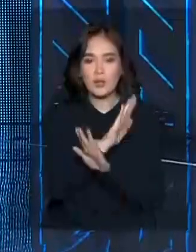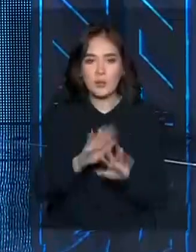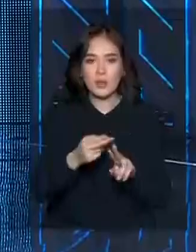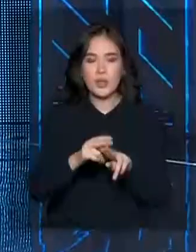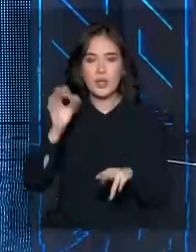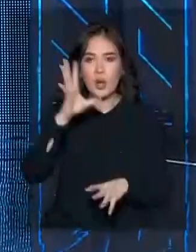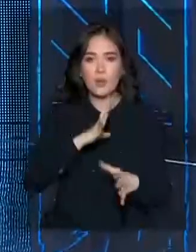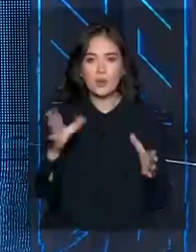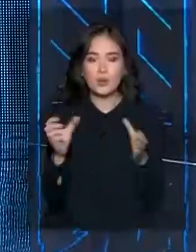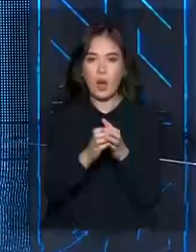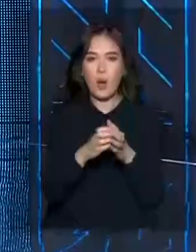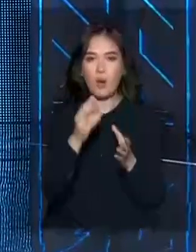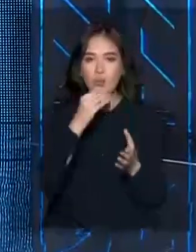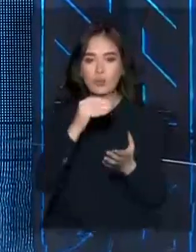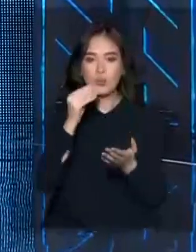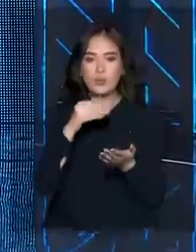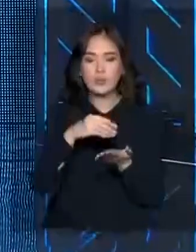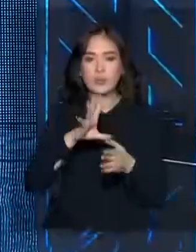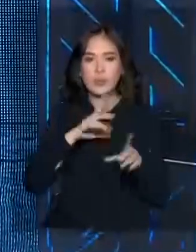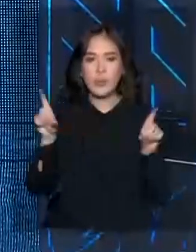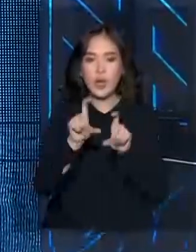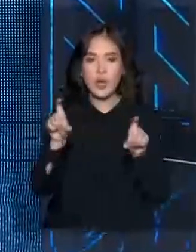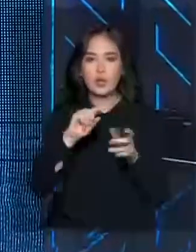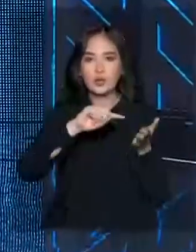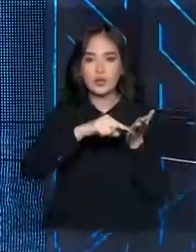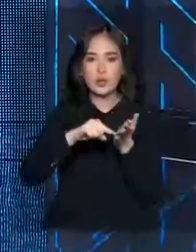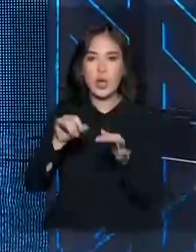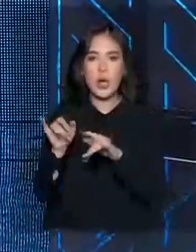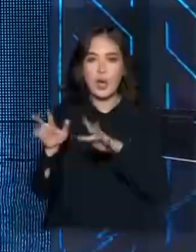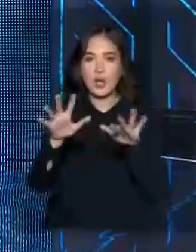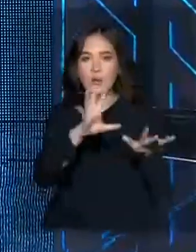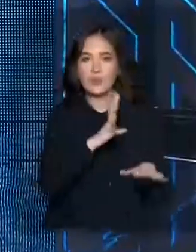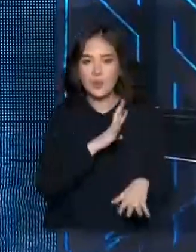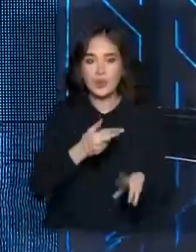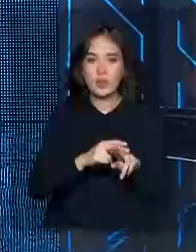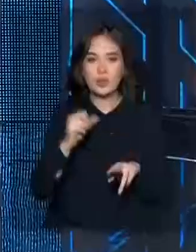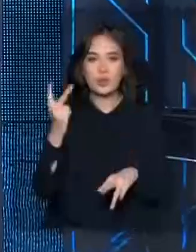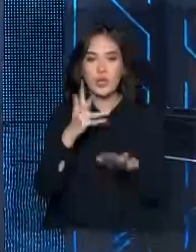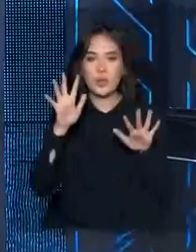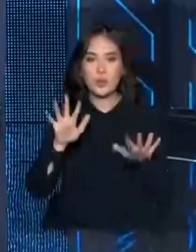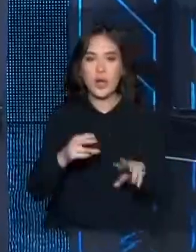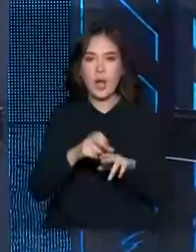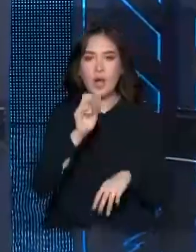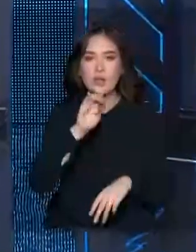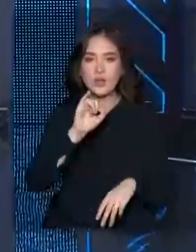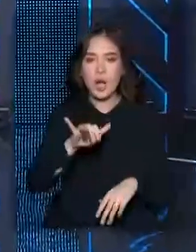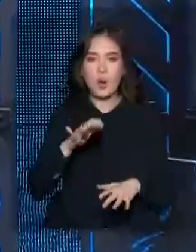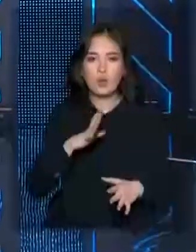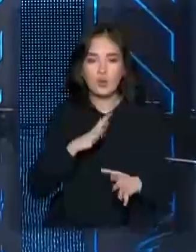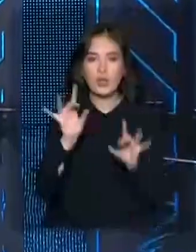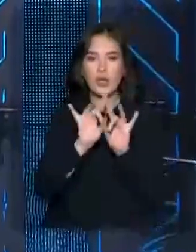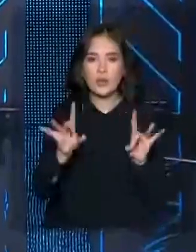Бірлескен жұмыс тобы азықтылық сатлатын сауда нүктелерін аралап, қаскерлермен үш жақты мемарандумға да отырған. Ақтаулы ғараптесім,